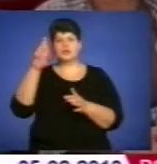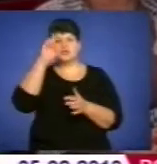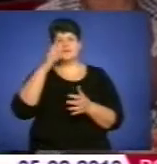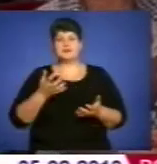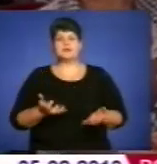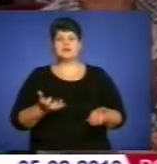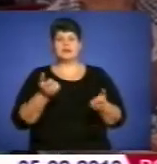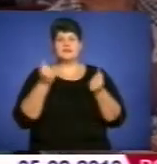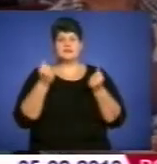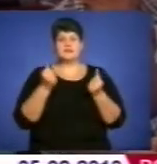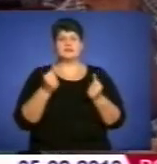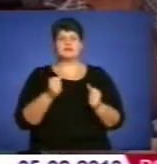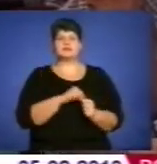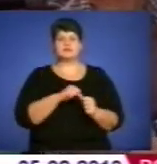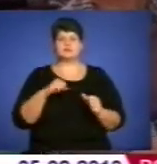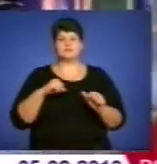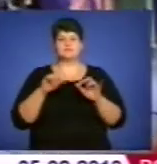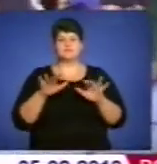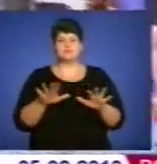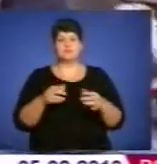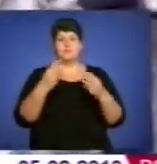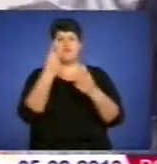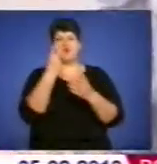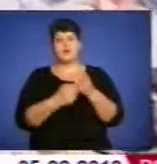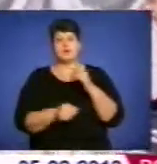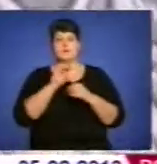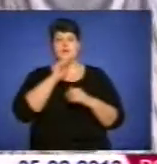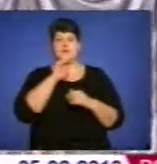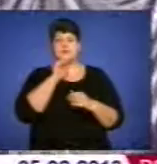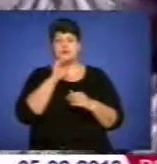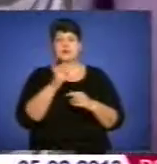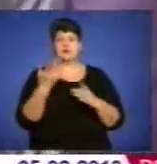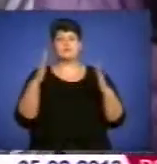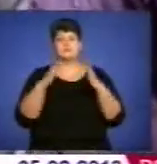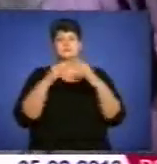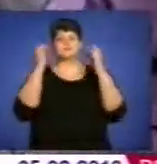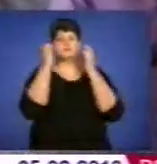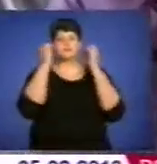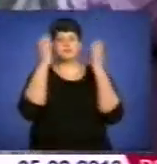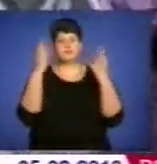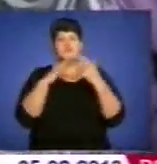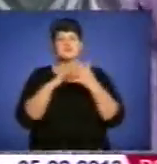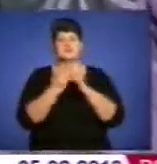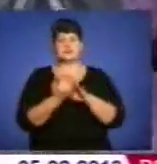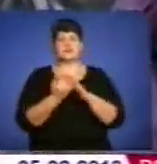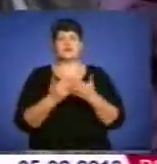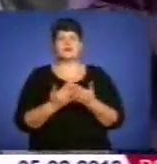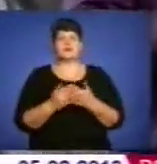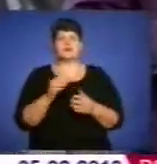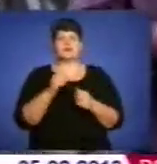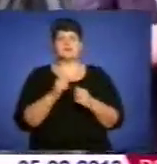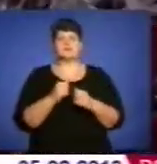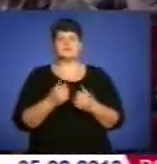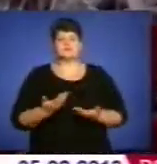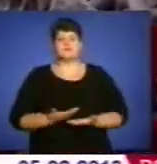аматорське мистецтво програє професійному. Та попри те, що заклади культури, особливо у сільській місцевості, виживають